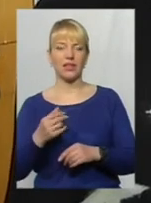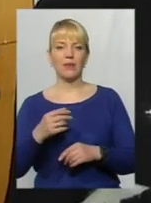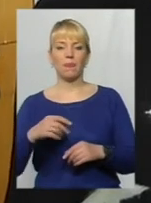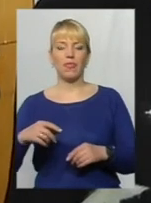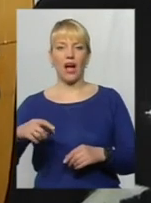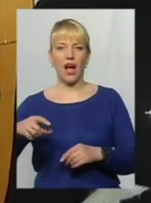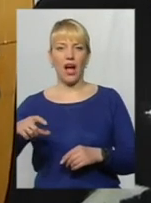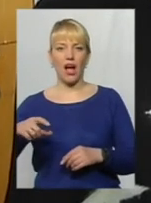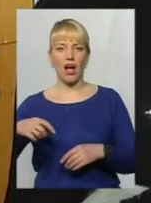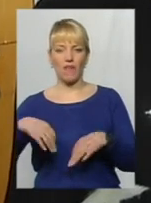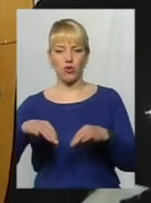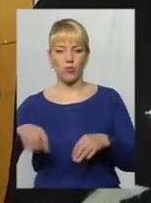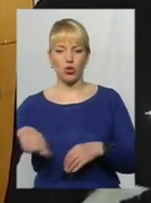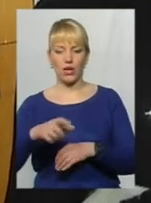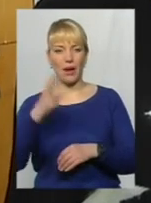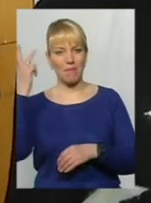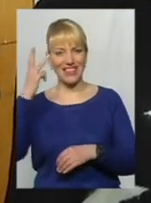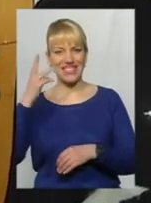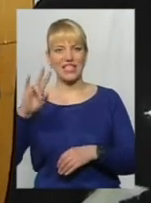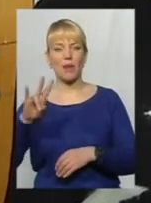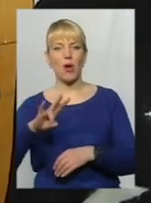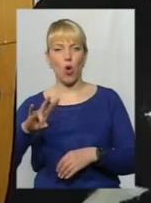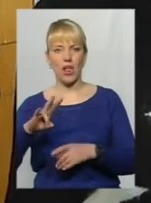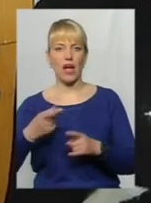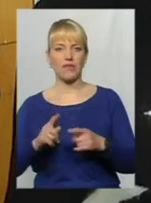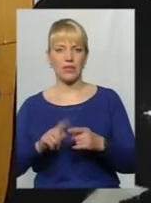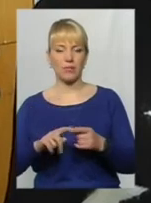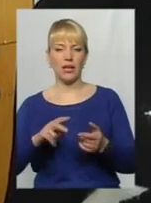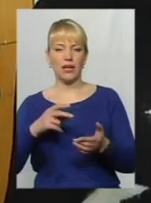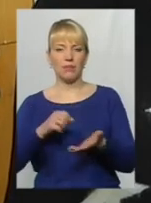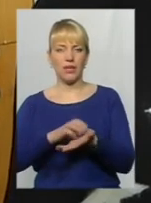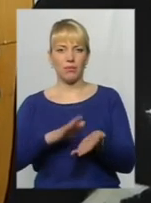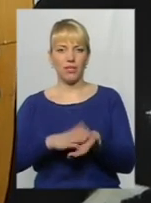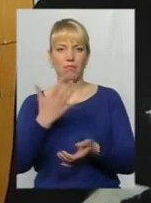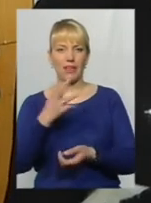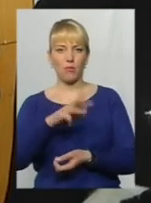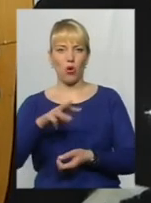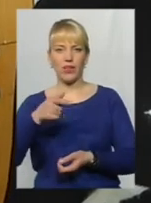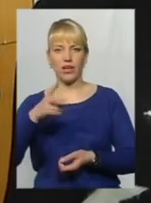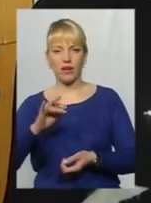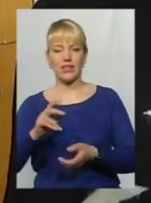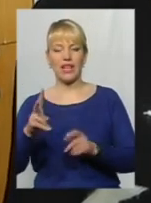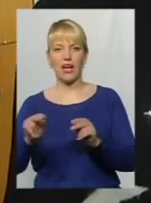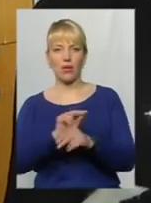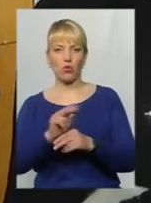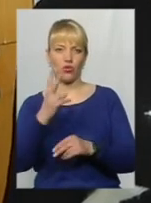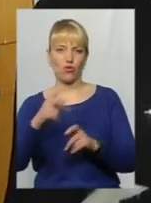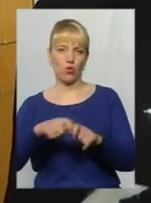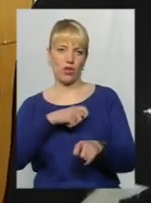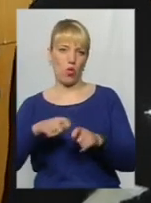дорогу місцевого значення Хмельницький-Миколаїв, на яку передбачено 5 мільйонів гривень, на ремонт 2 кілометрів.